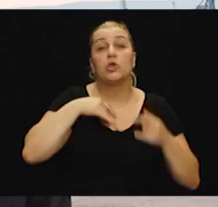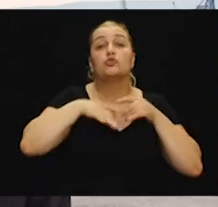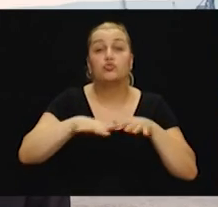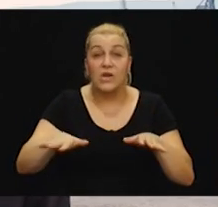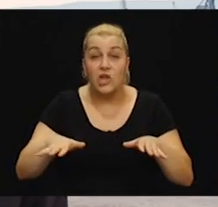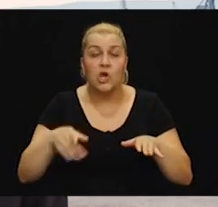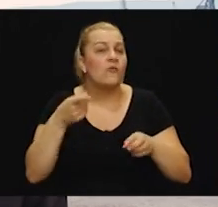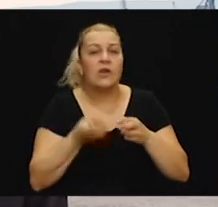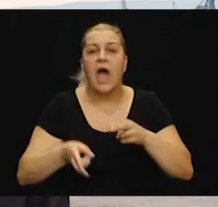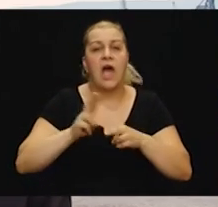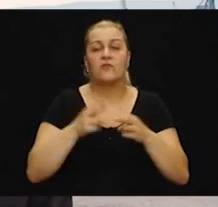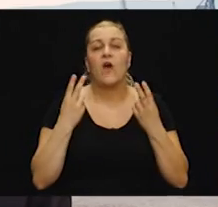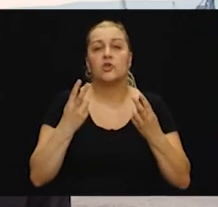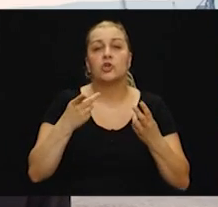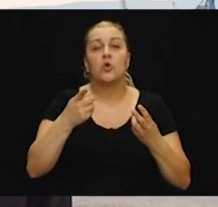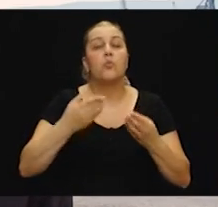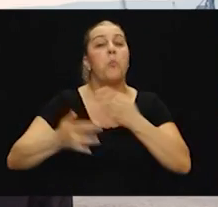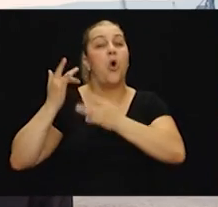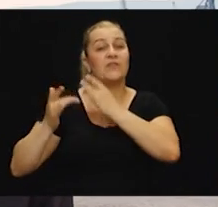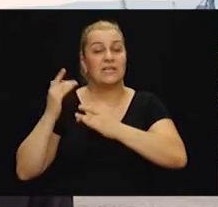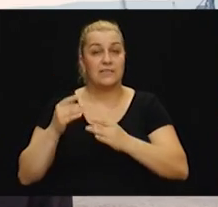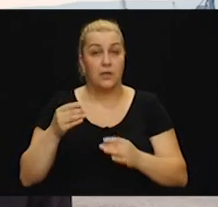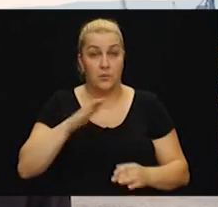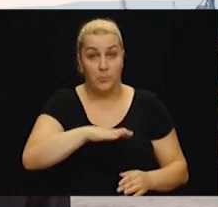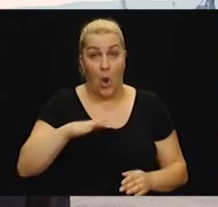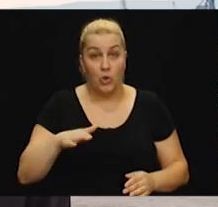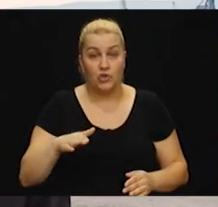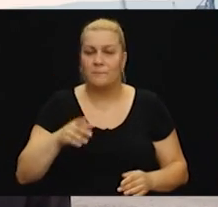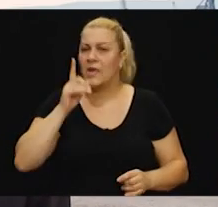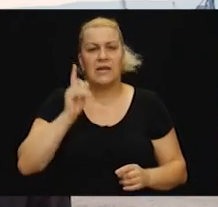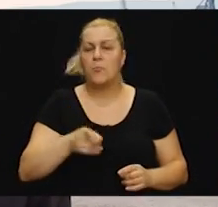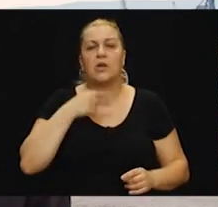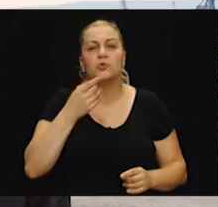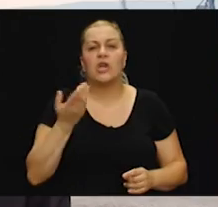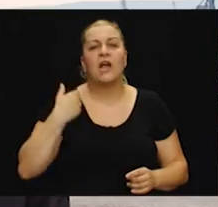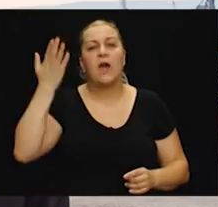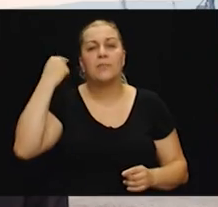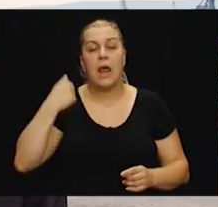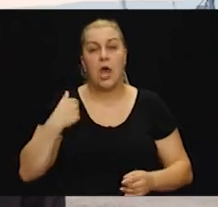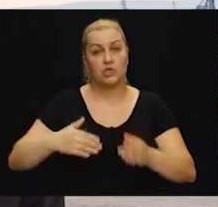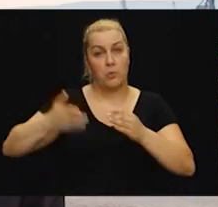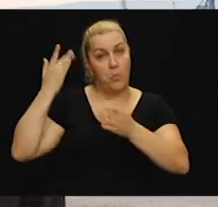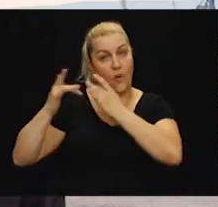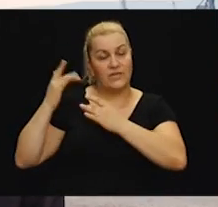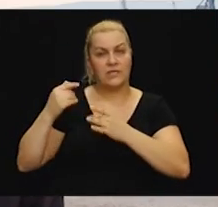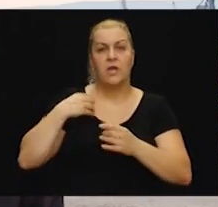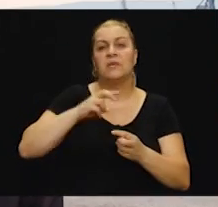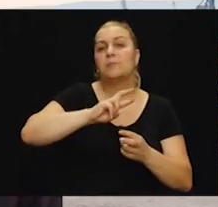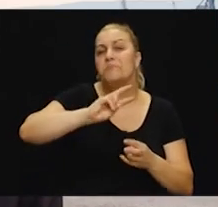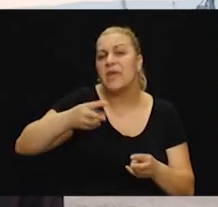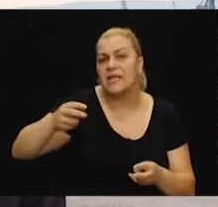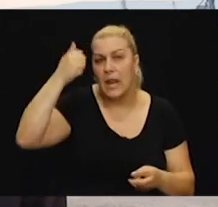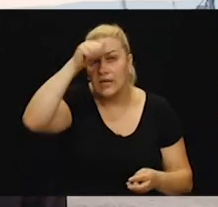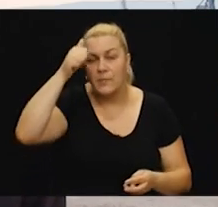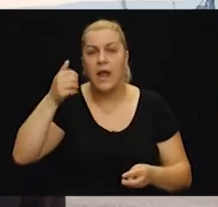je najznačajniji u povijesti Ploča. Ne treba posobno spominjati kakva je bila naša turbulentna povijest, da smo im mijenjali imena,